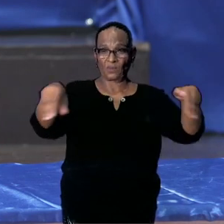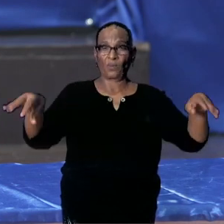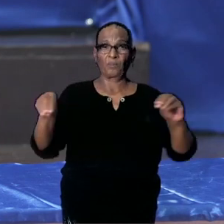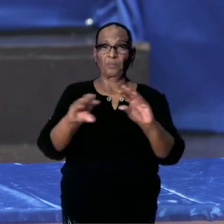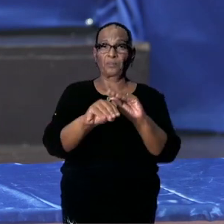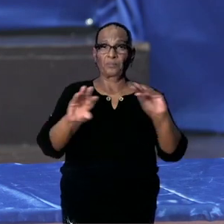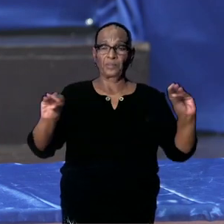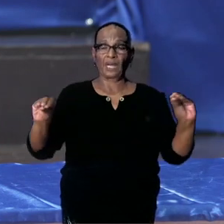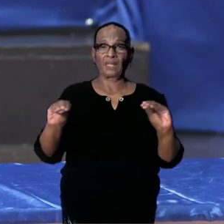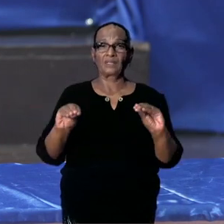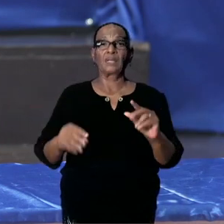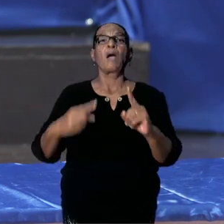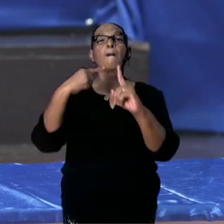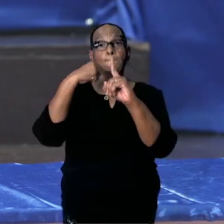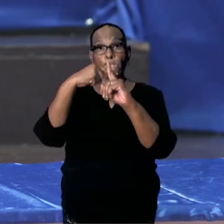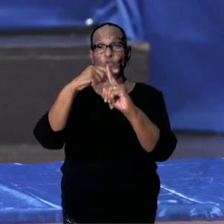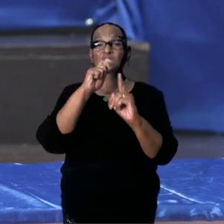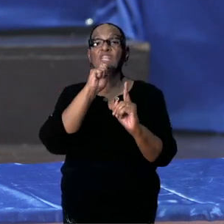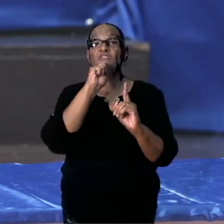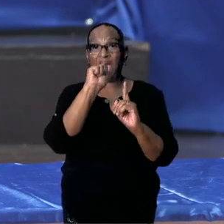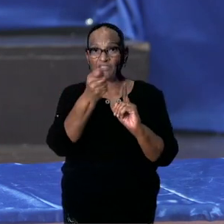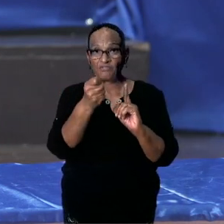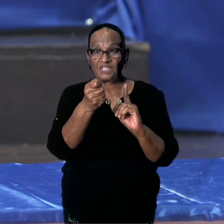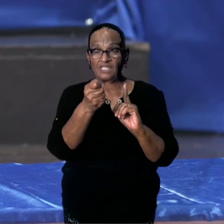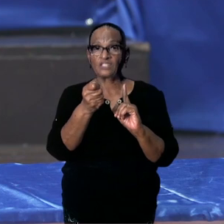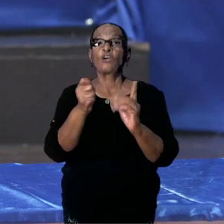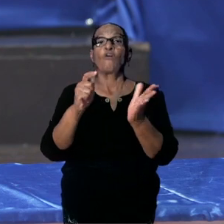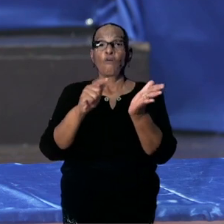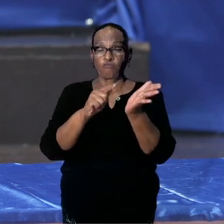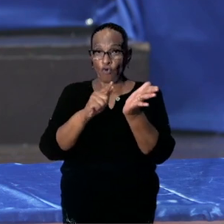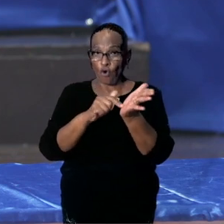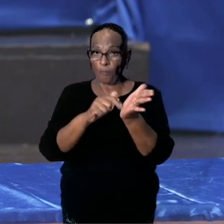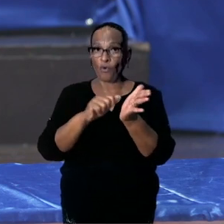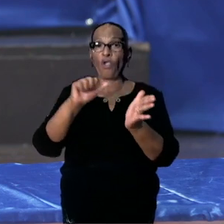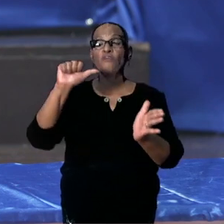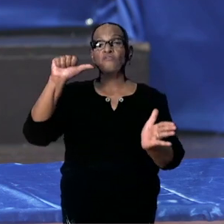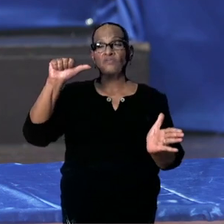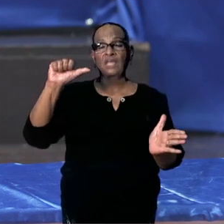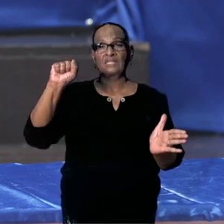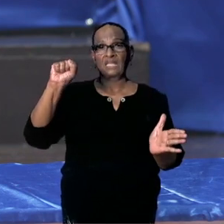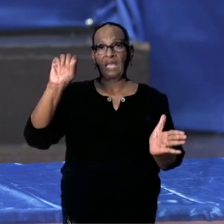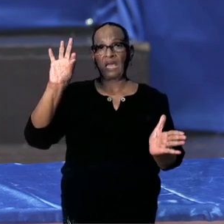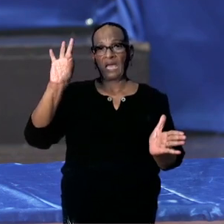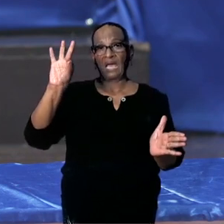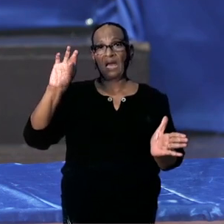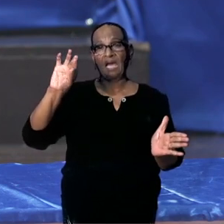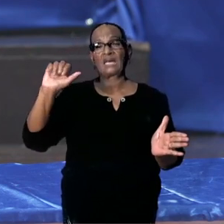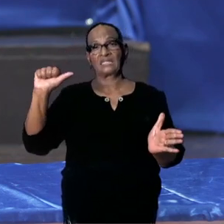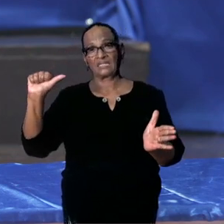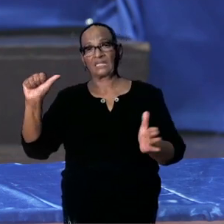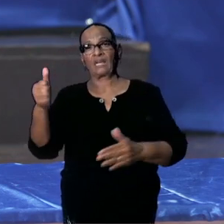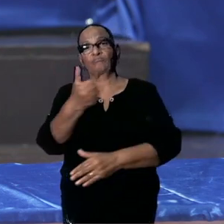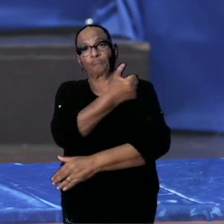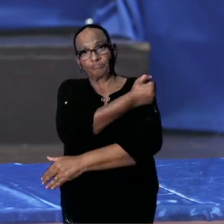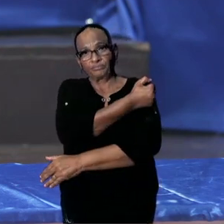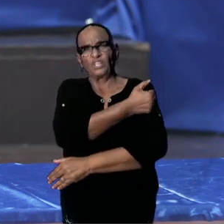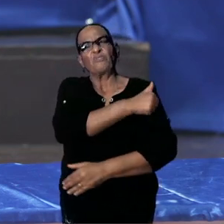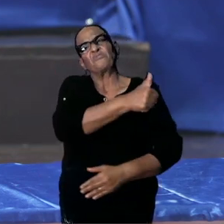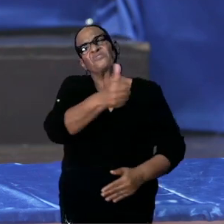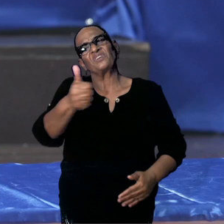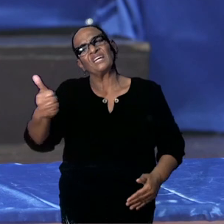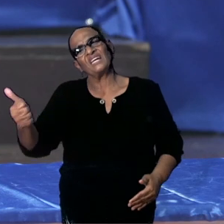een positief advies heeft gegeven voor het gebruik van AstraZeneca voor elke liefdeidsgroep.